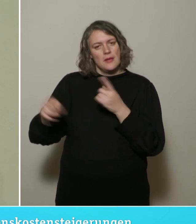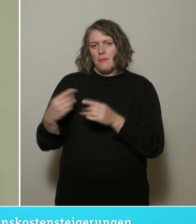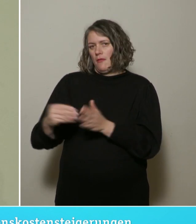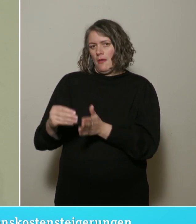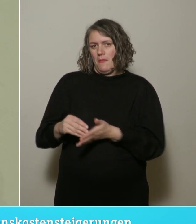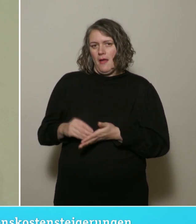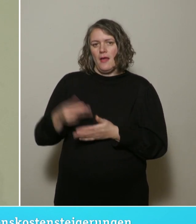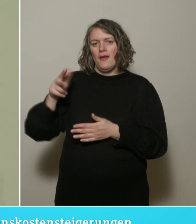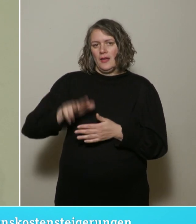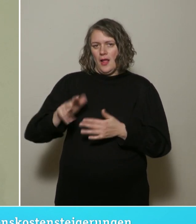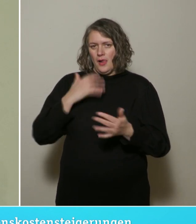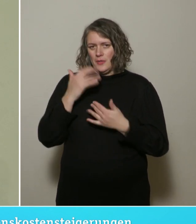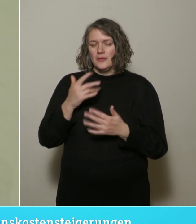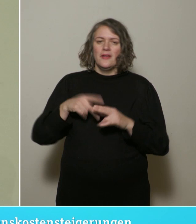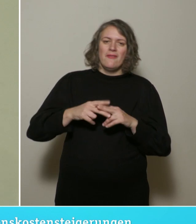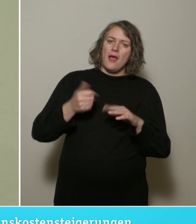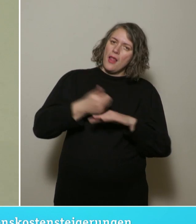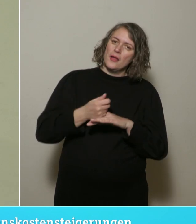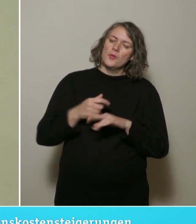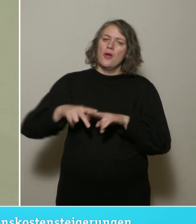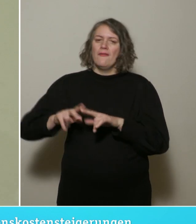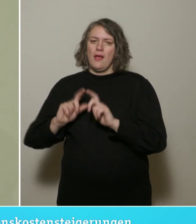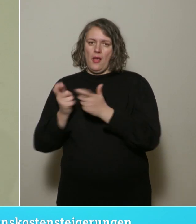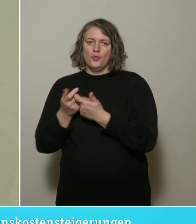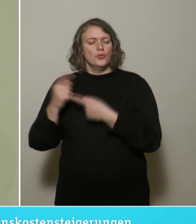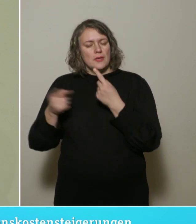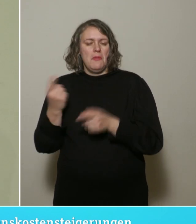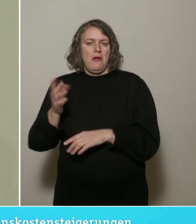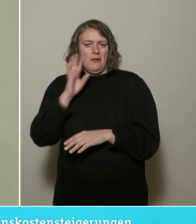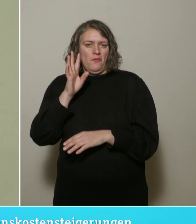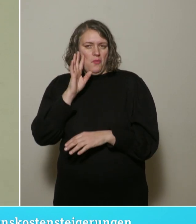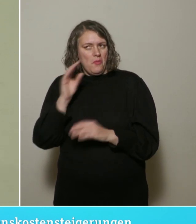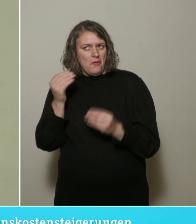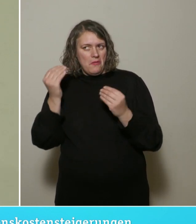Sowohl die Werkleitung als auch der Werkausschuss sind somit informiert zum Thema.